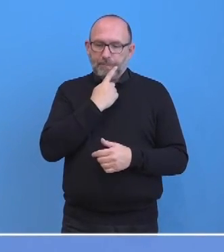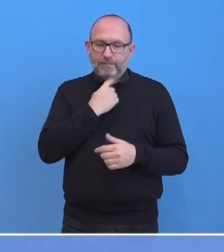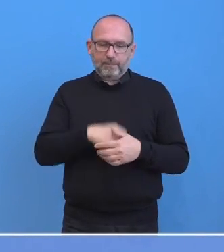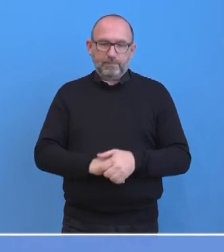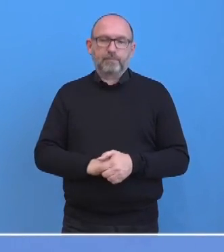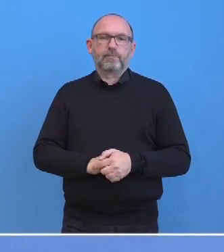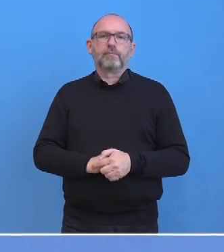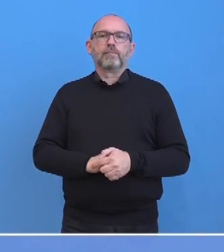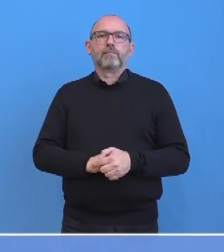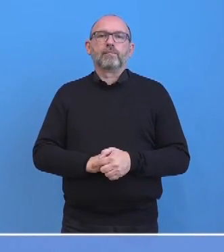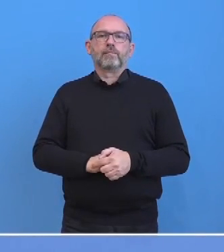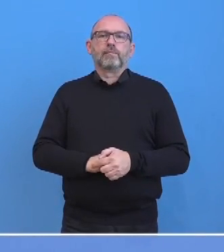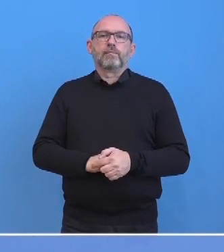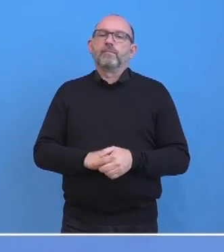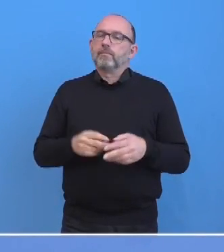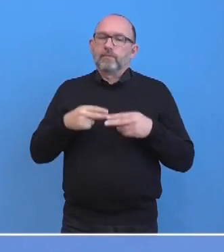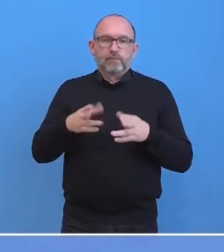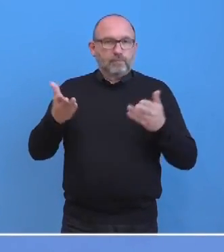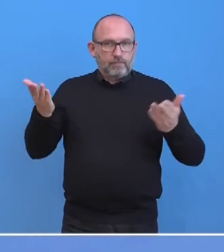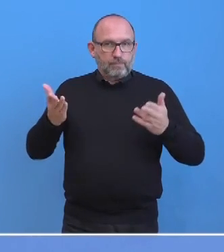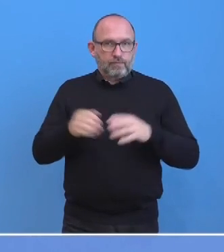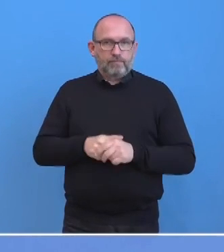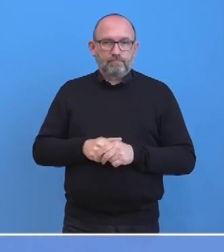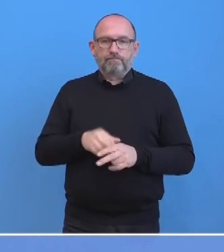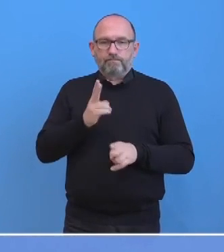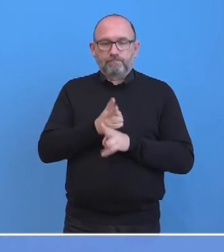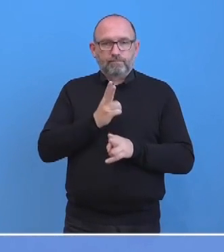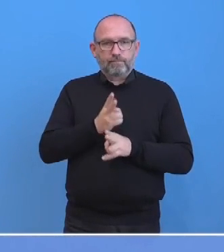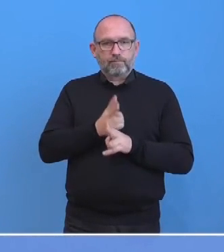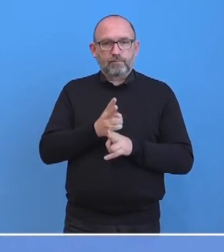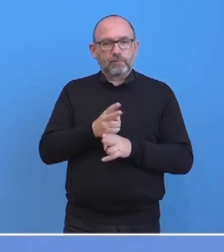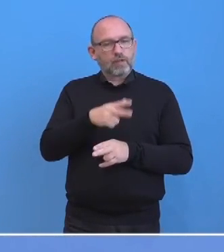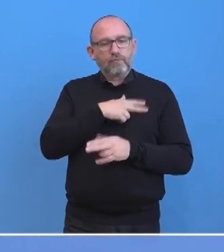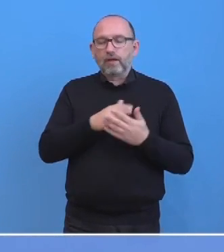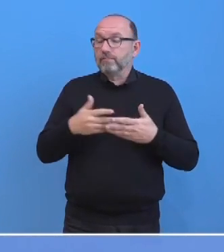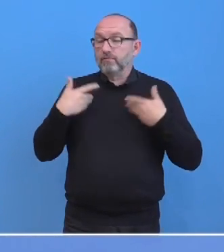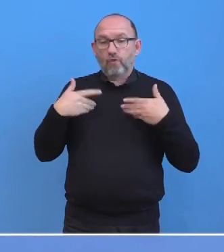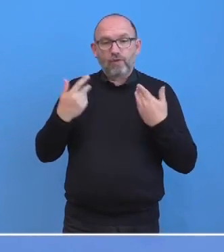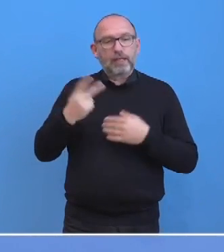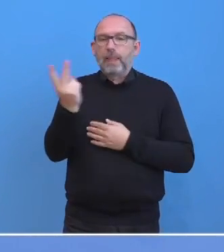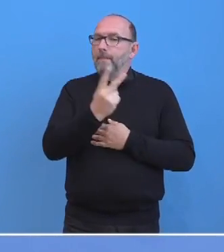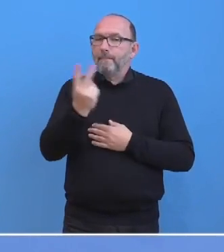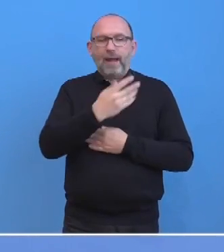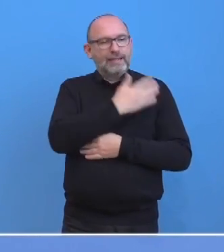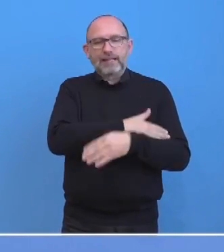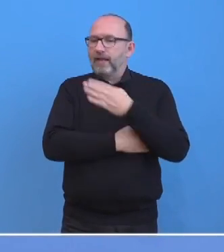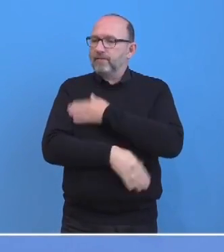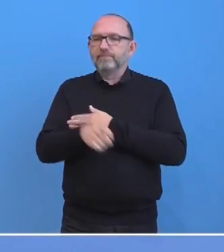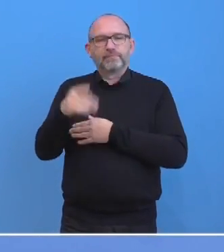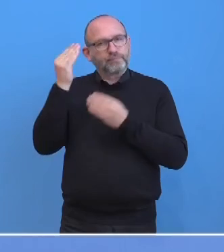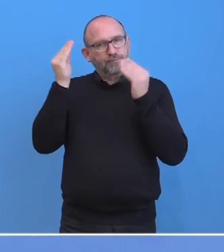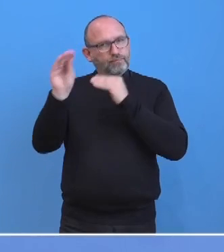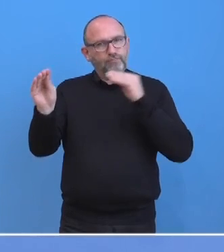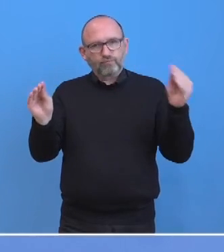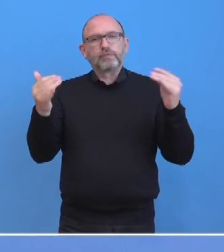wir sind nach wie vor, wir freuen uns, dass beide Seiten angekündigt haben, dass